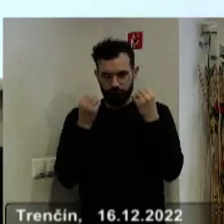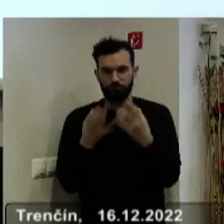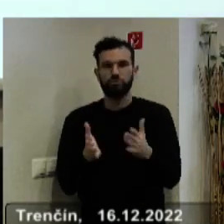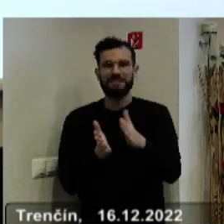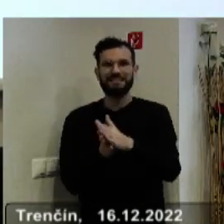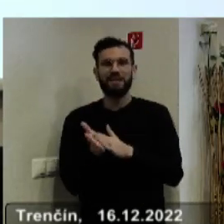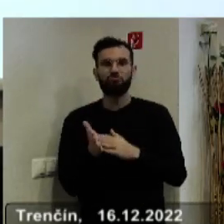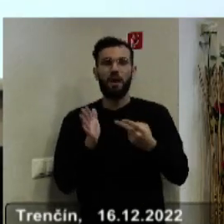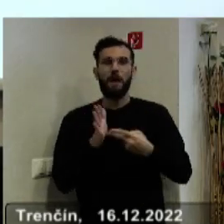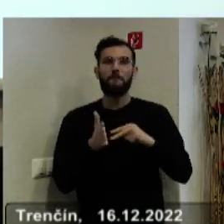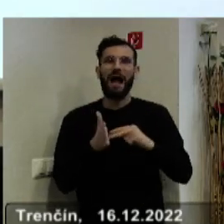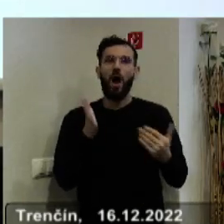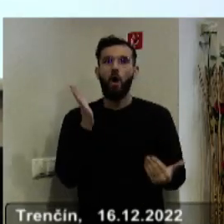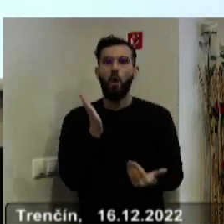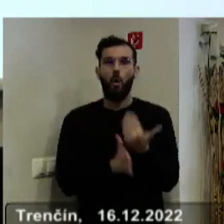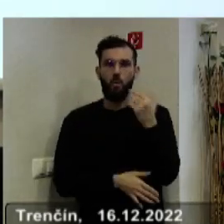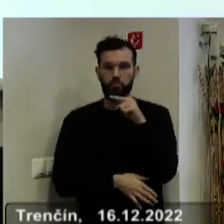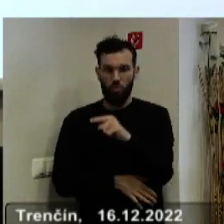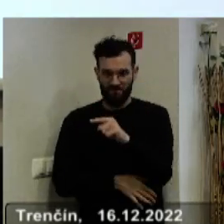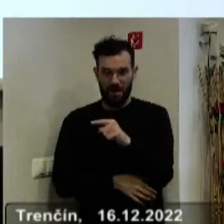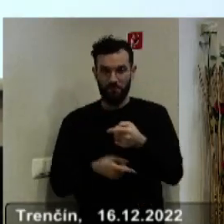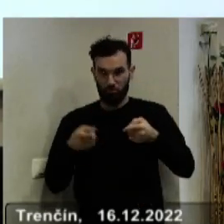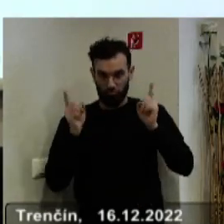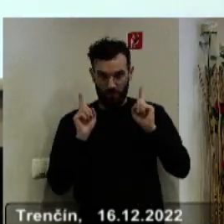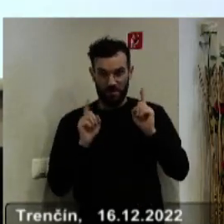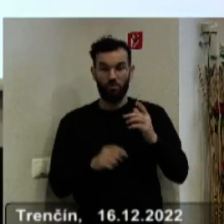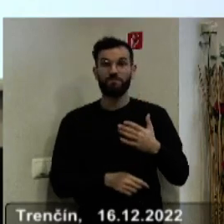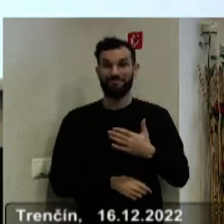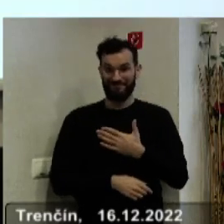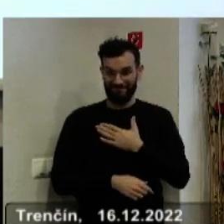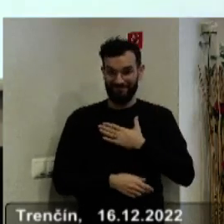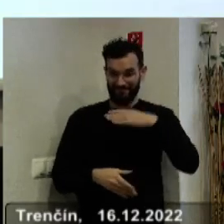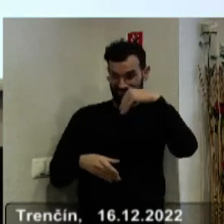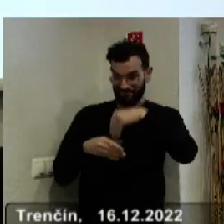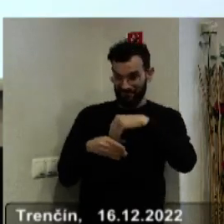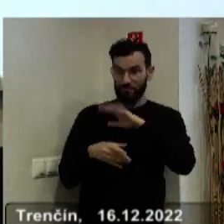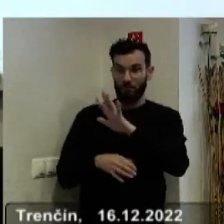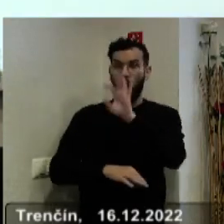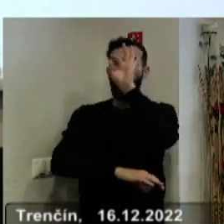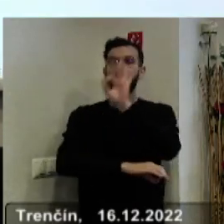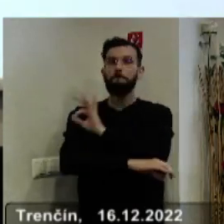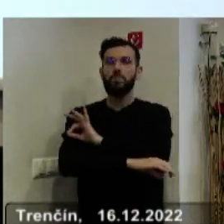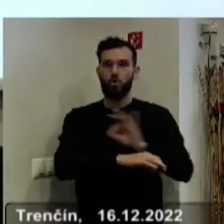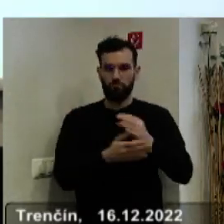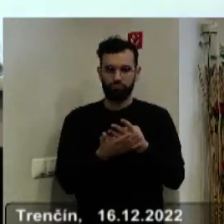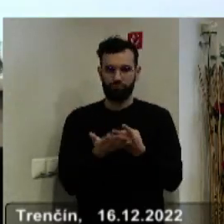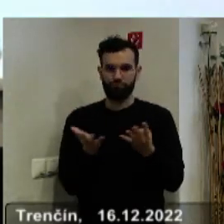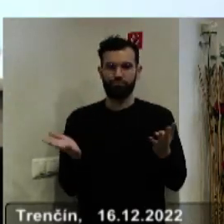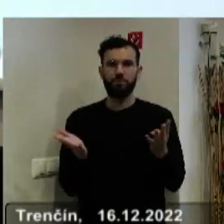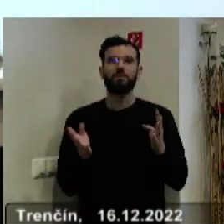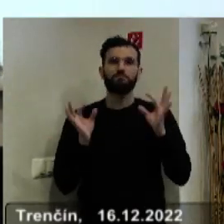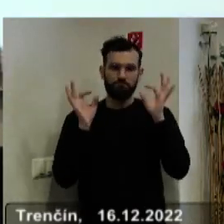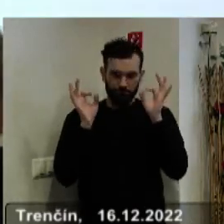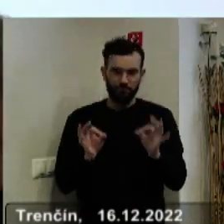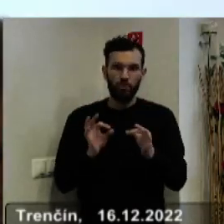implementácia plánu obnovy a odolnosti Slovenskej republiky. Náš zásobník teda obsahuje aj projekty, ktoré sú plánované na